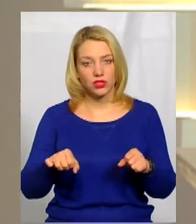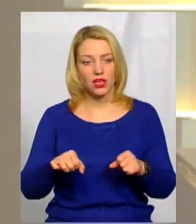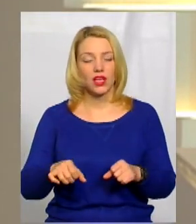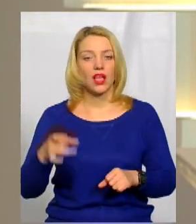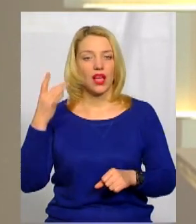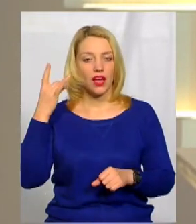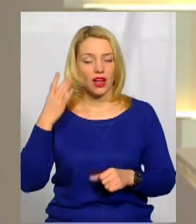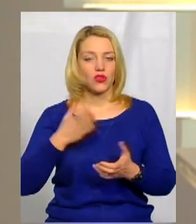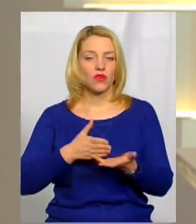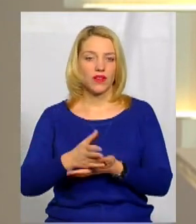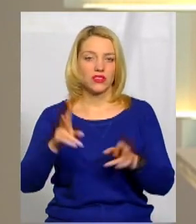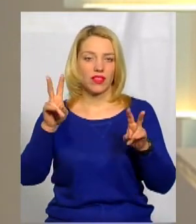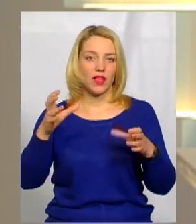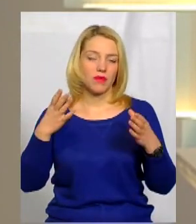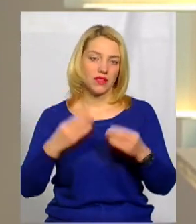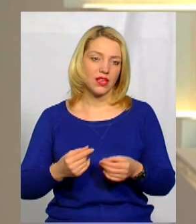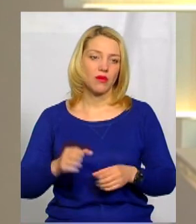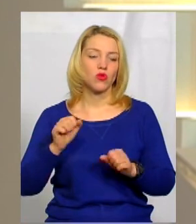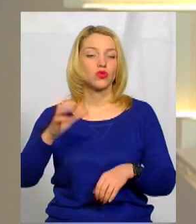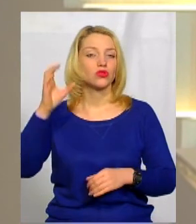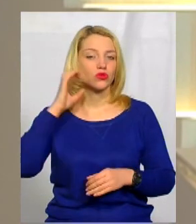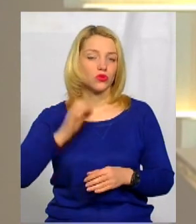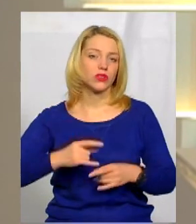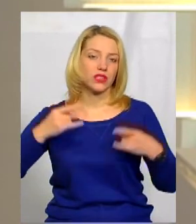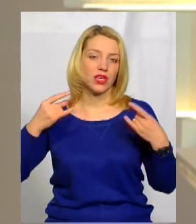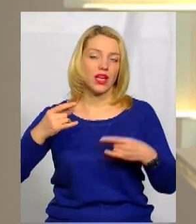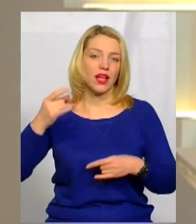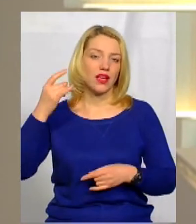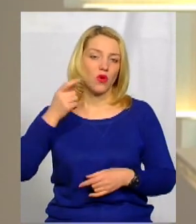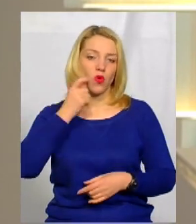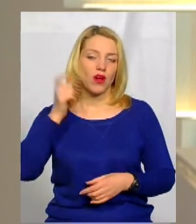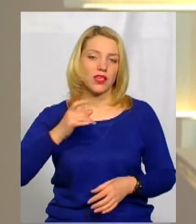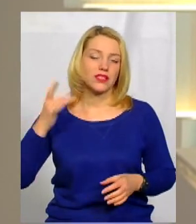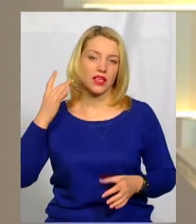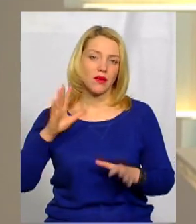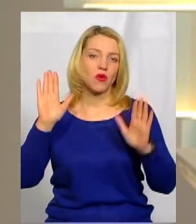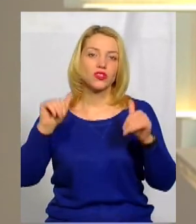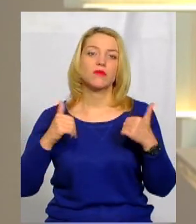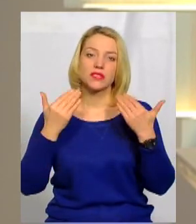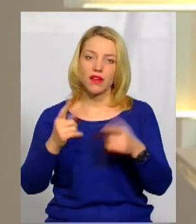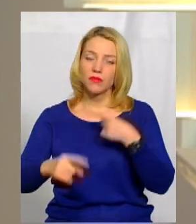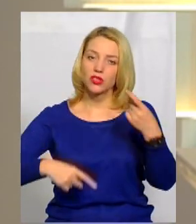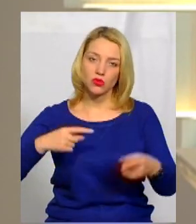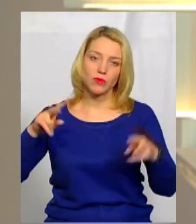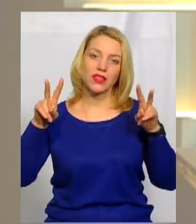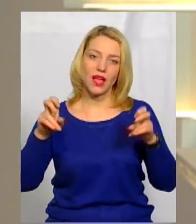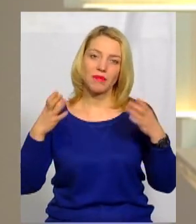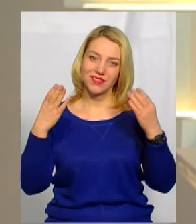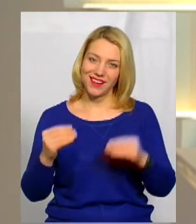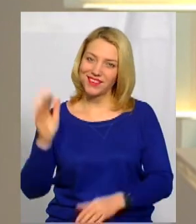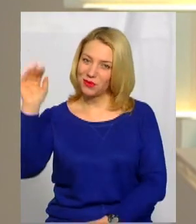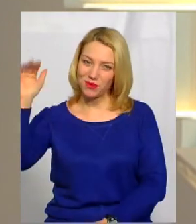радіоверсію теми дня можна слухати в ефірі Українського радіо. З вами прощаюся до наступної теми дня.